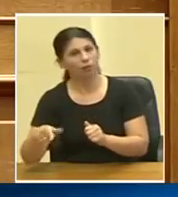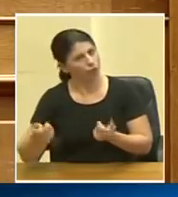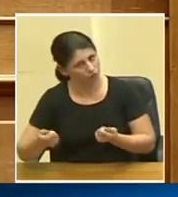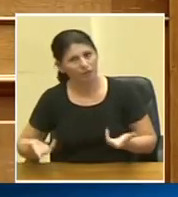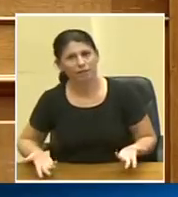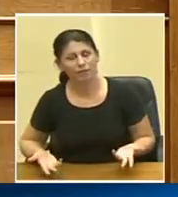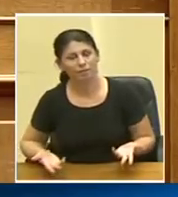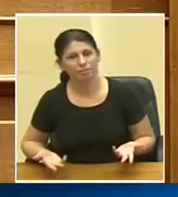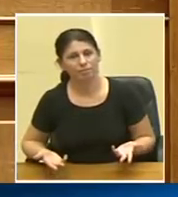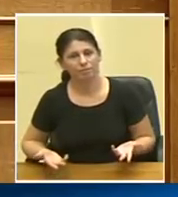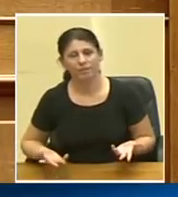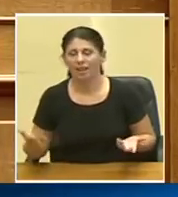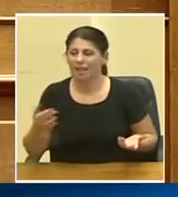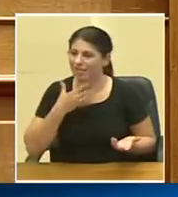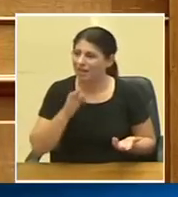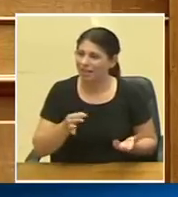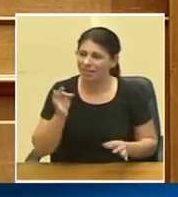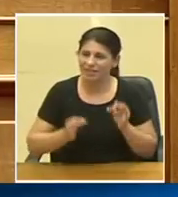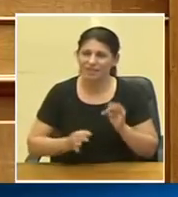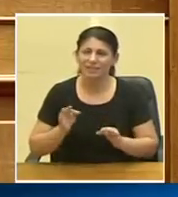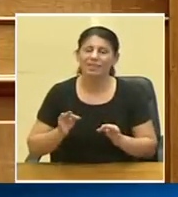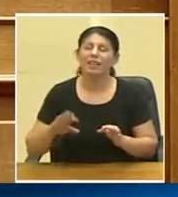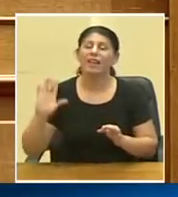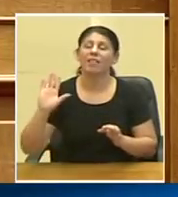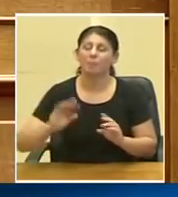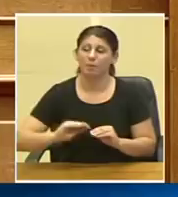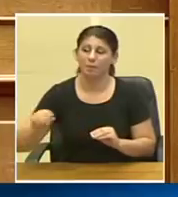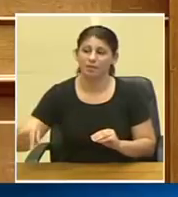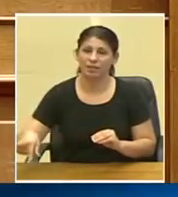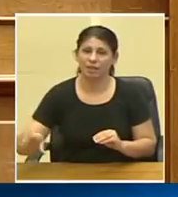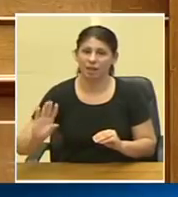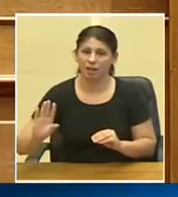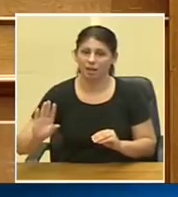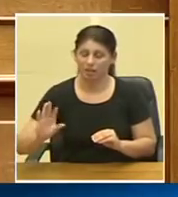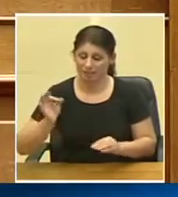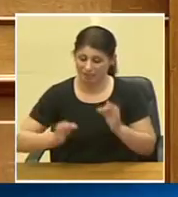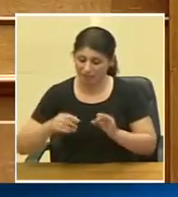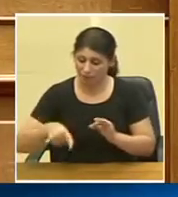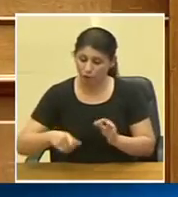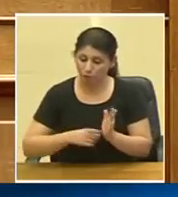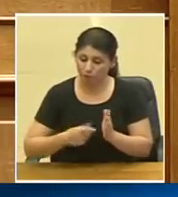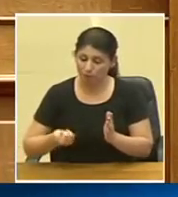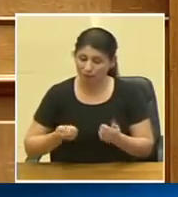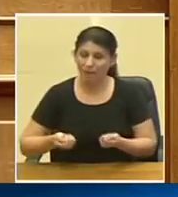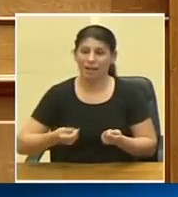άρα η κουβέντα δεν θα πρέπει να μεταφερθεί εκεί η κουβέντα αυτή που πρέπει να κάνει ο ΣΥΡΙΖΑ